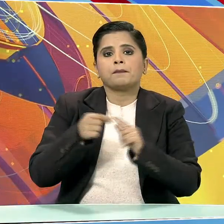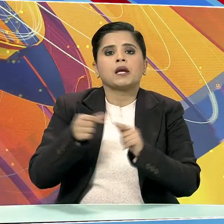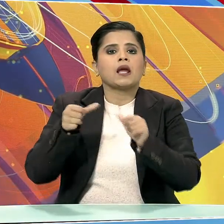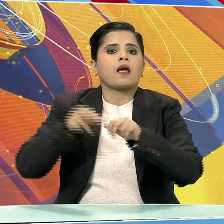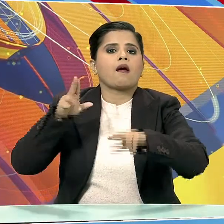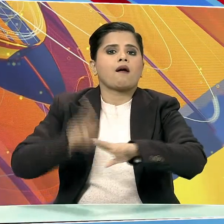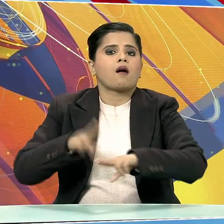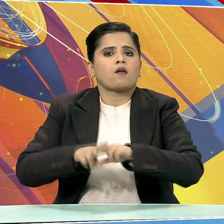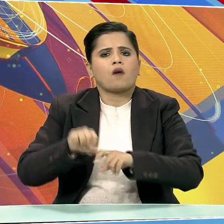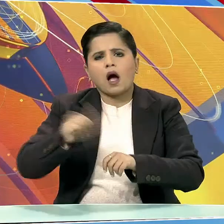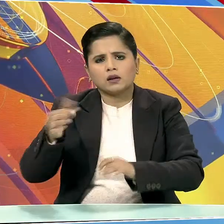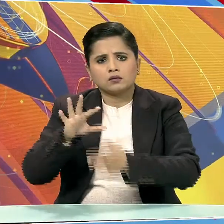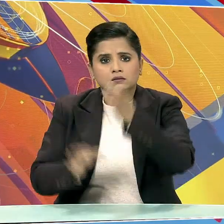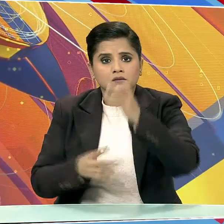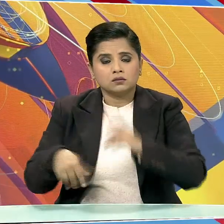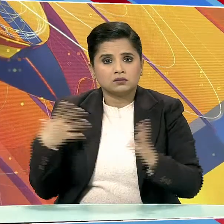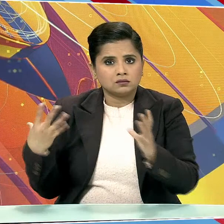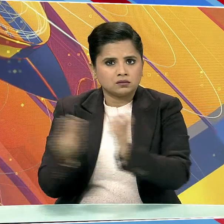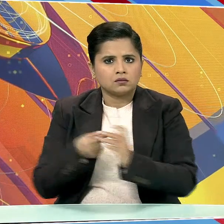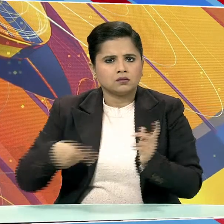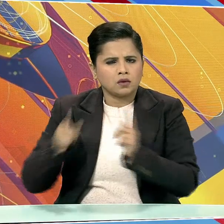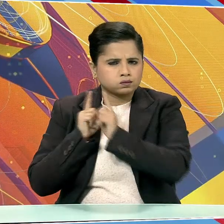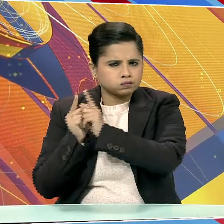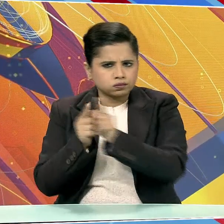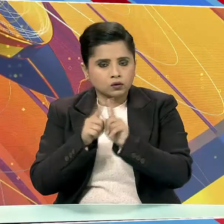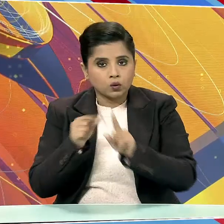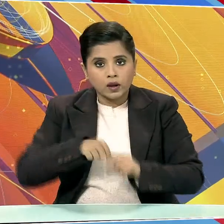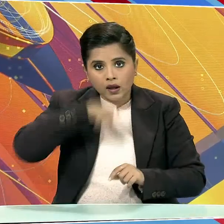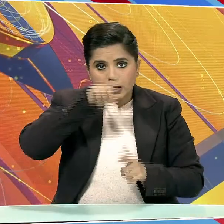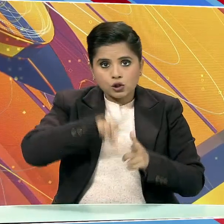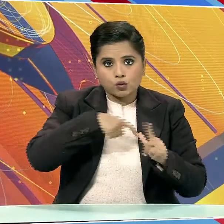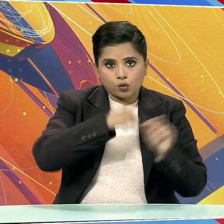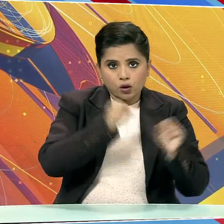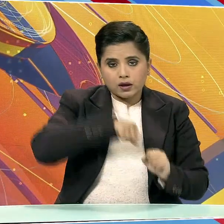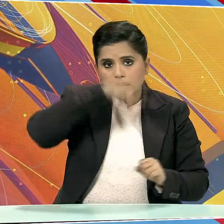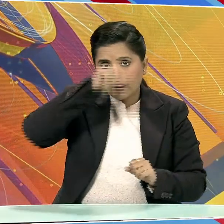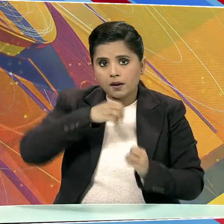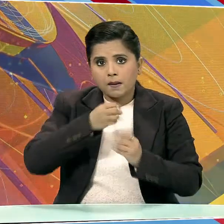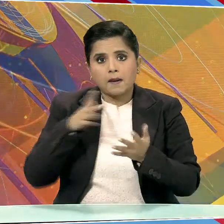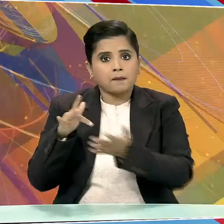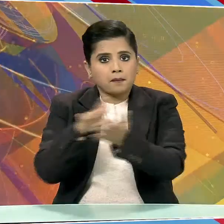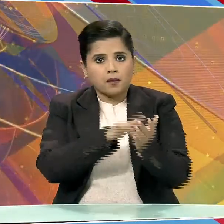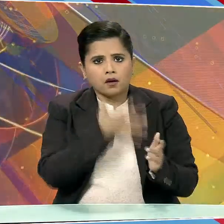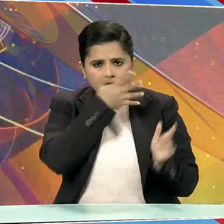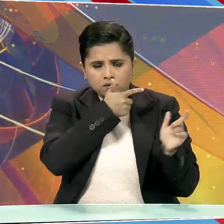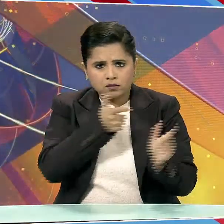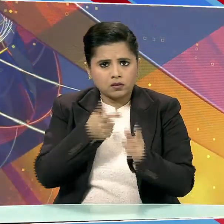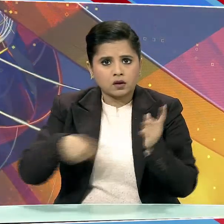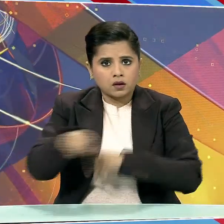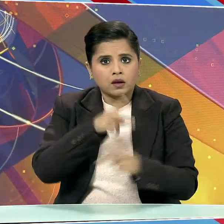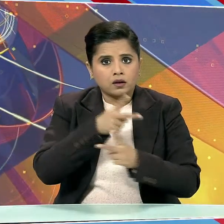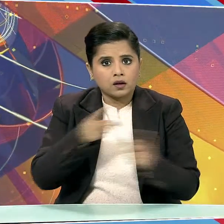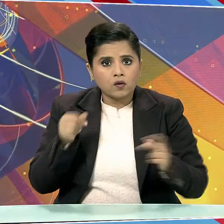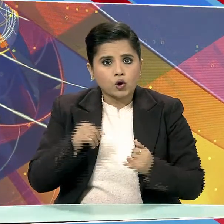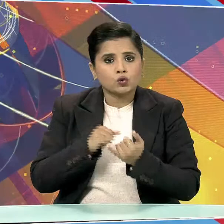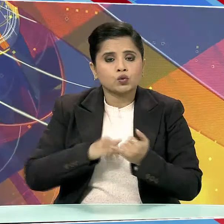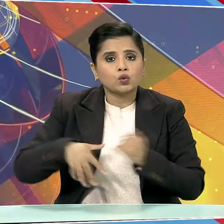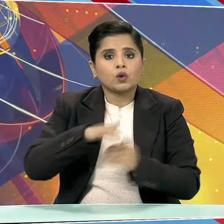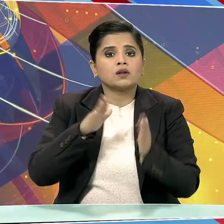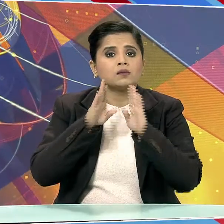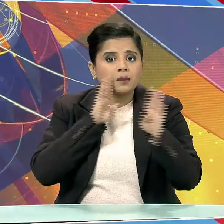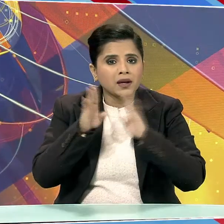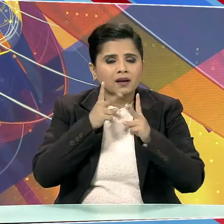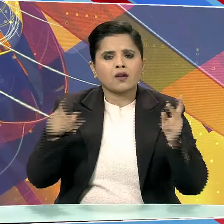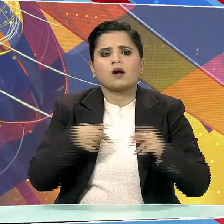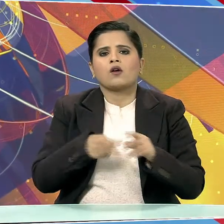अन्य संगठनों के साथ मिलकर जम्मु कश्मीर और भारत के अन्य प्रमुक शेहरों में आतंकी हमले करने और शोशल मीडिया